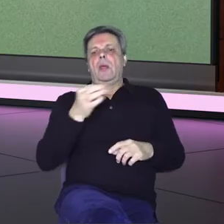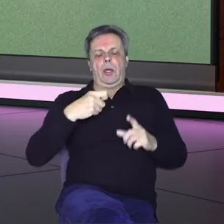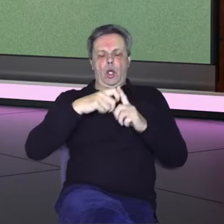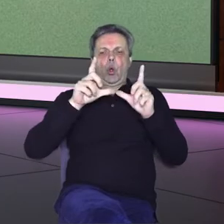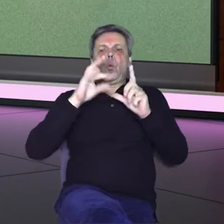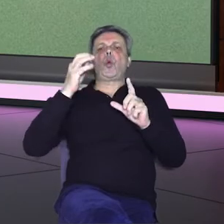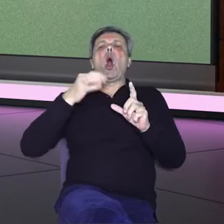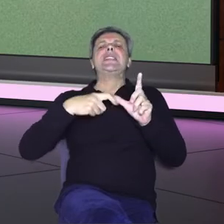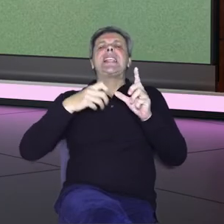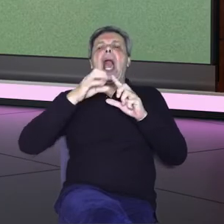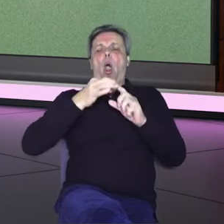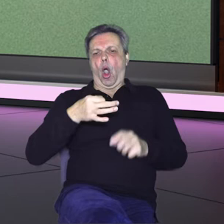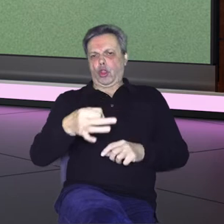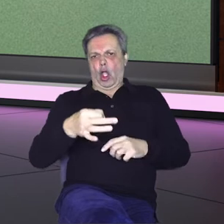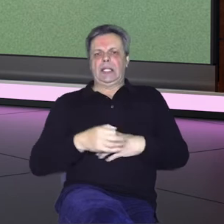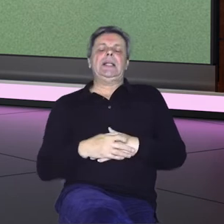Kurosao.